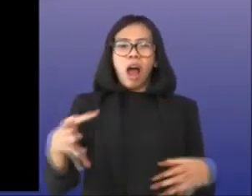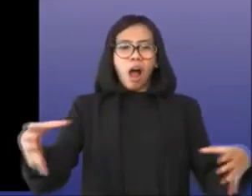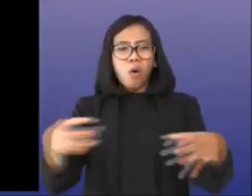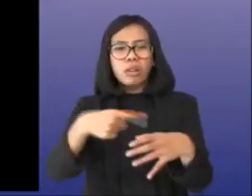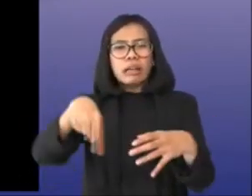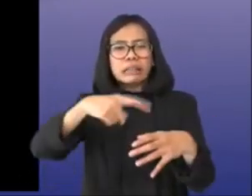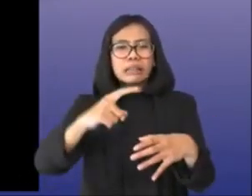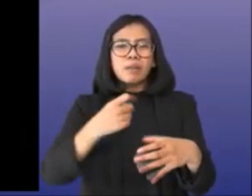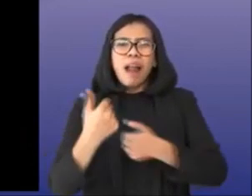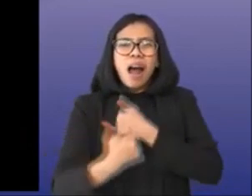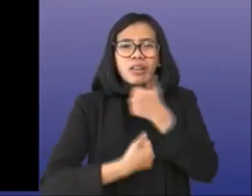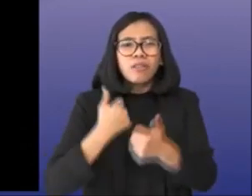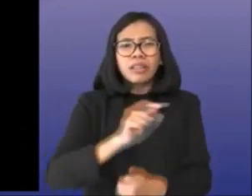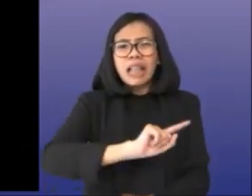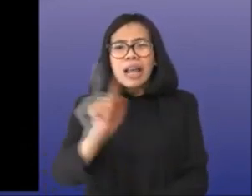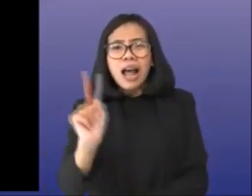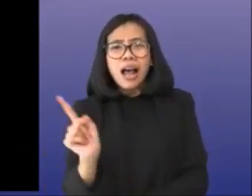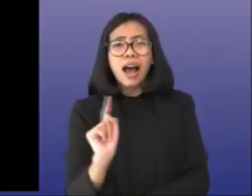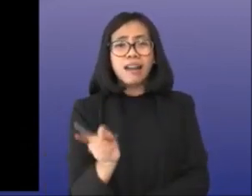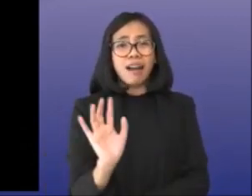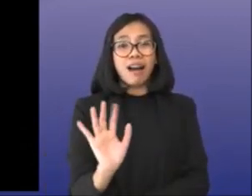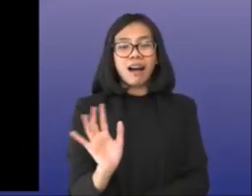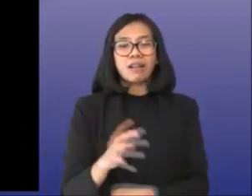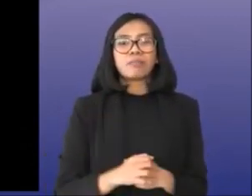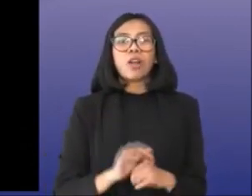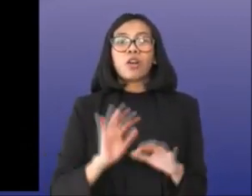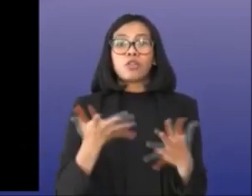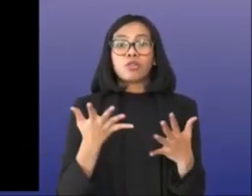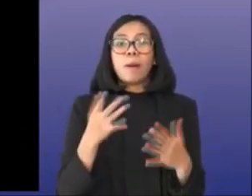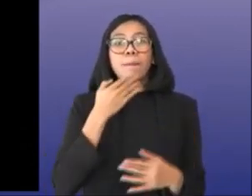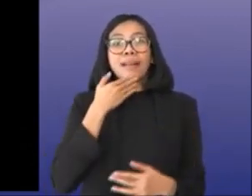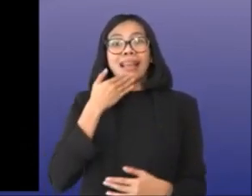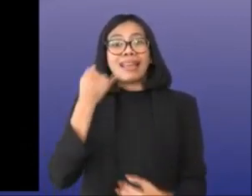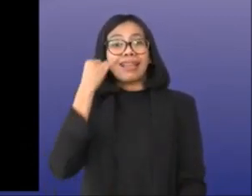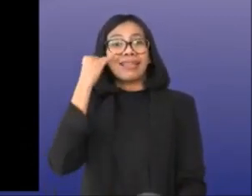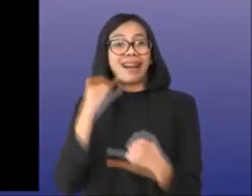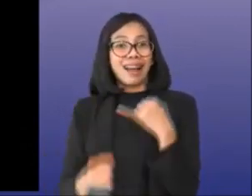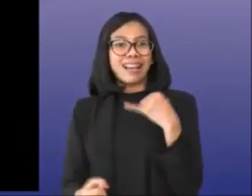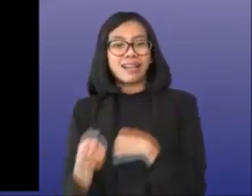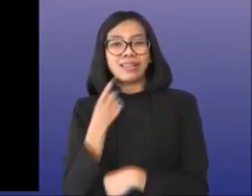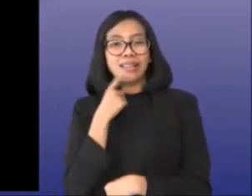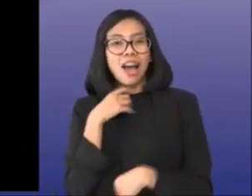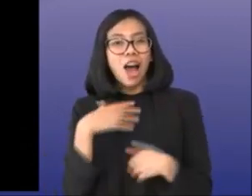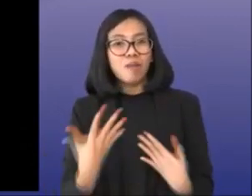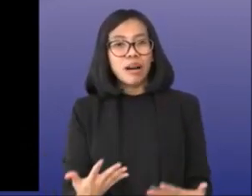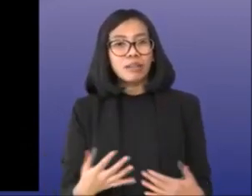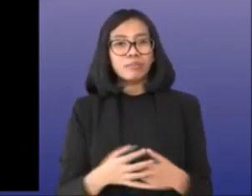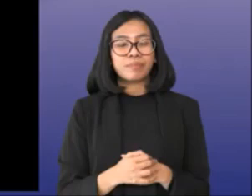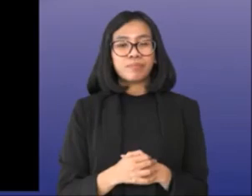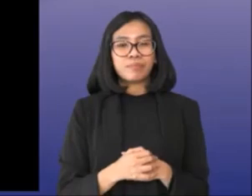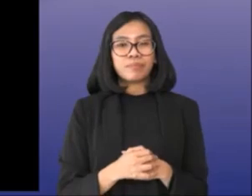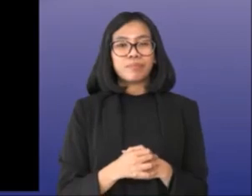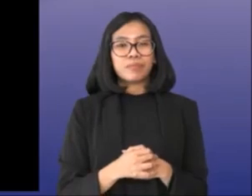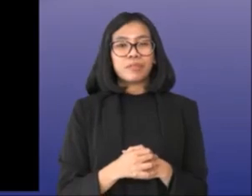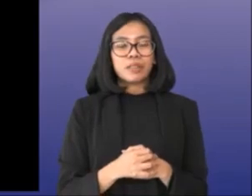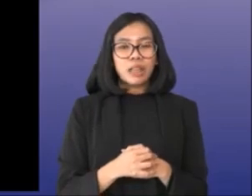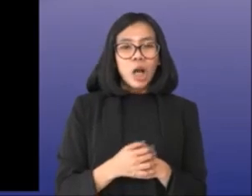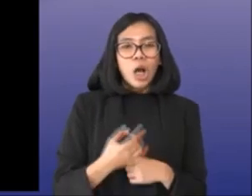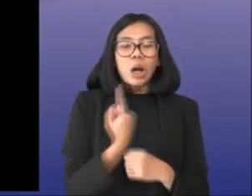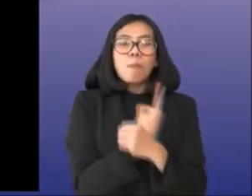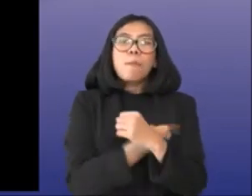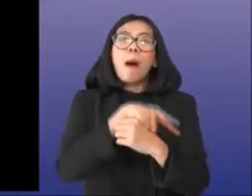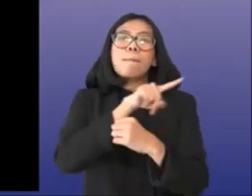beraktivitas di luar rumah dan sebagainya. Kemudian yang terakhir adalah pertanyaan mengenai kapasitas keluarga.